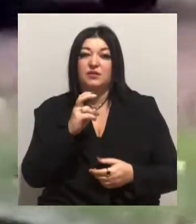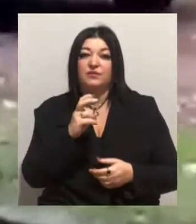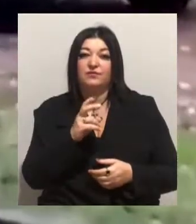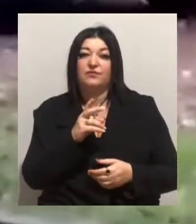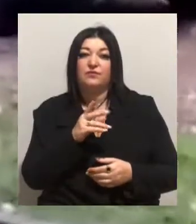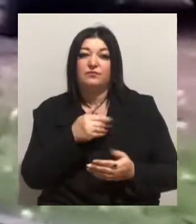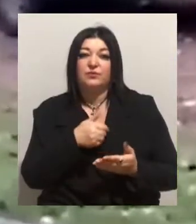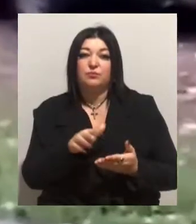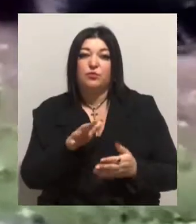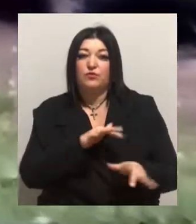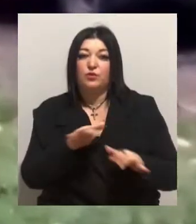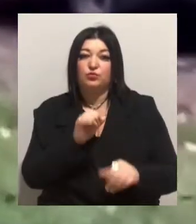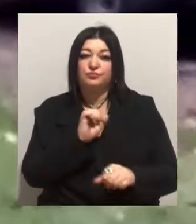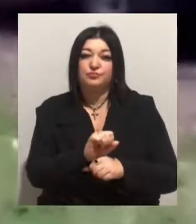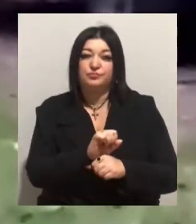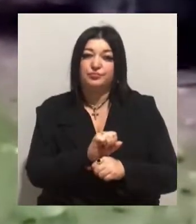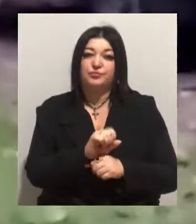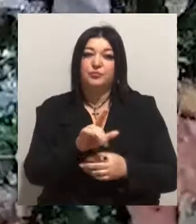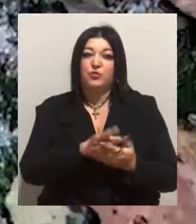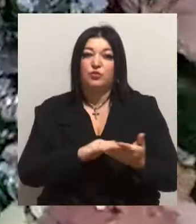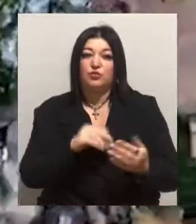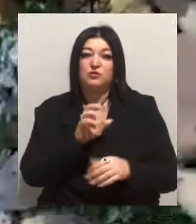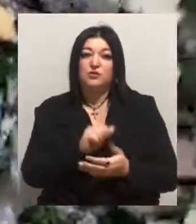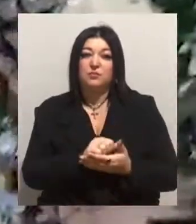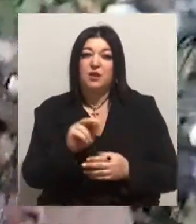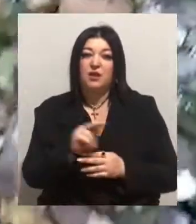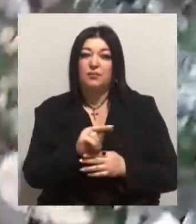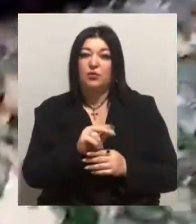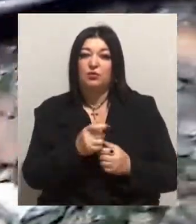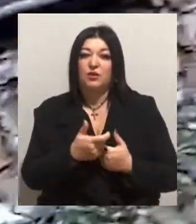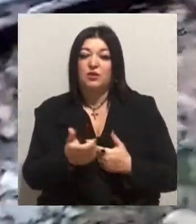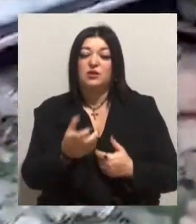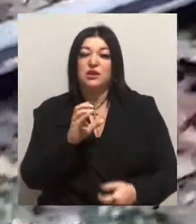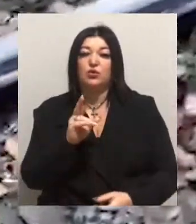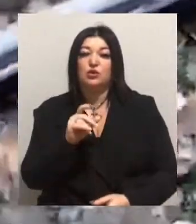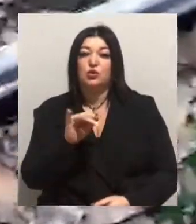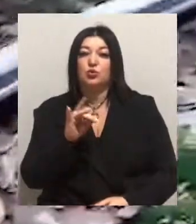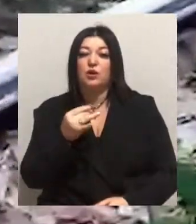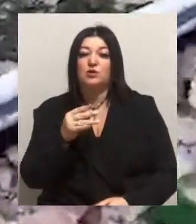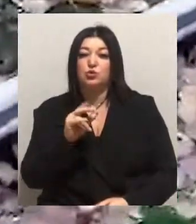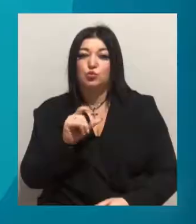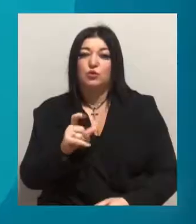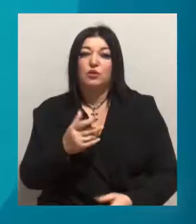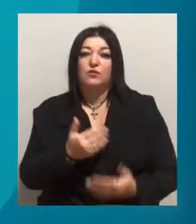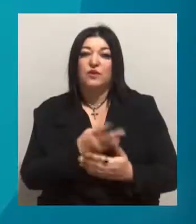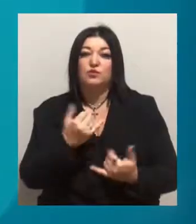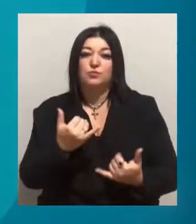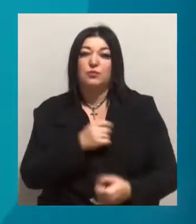Втім, техпрацівники продовжили займатися ремонтом рейок. Сергій Козачинський, Юлія Цух, новини на Суспільному, Одеса.